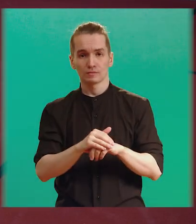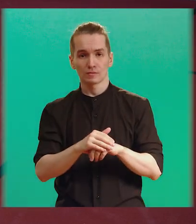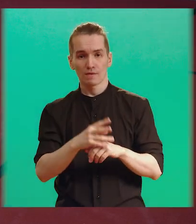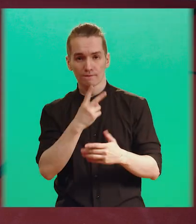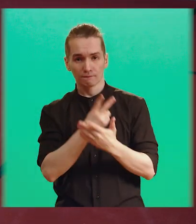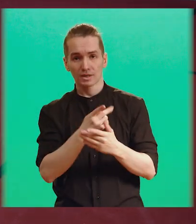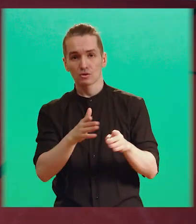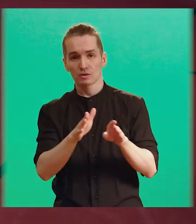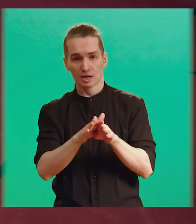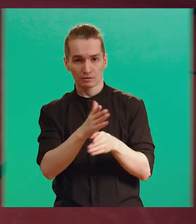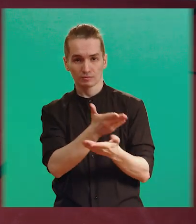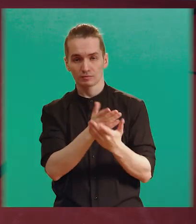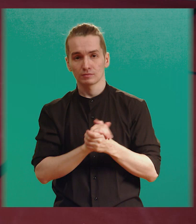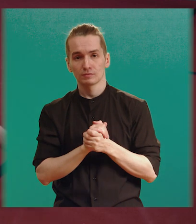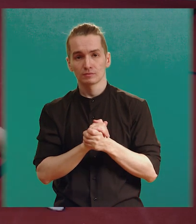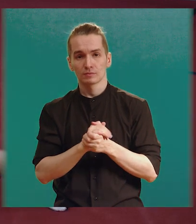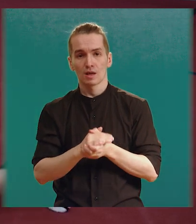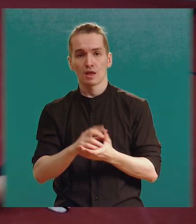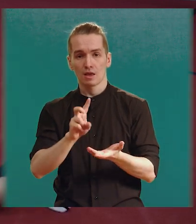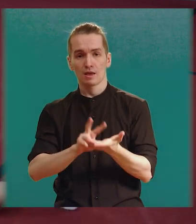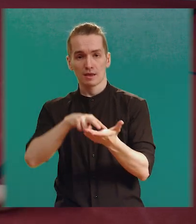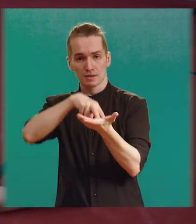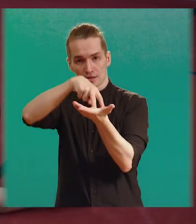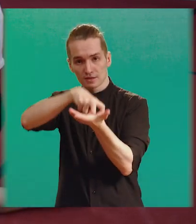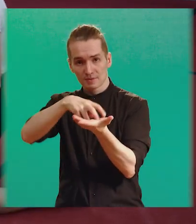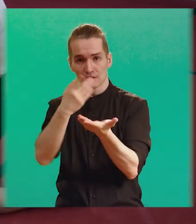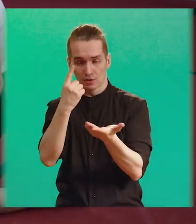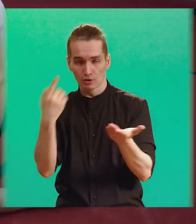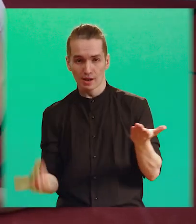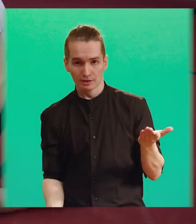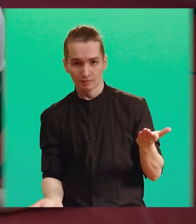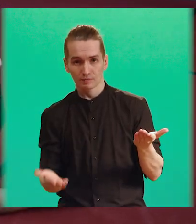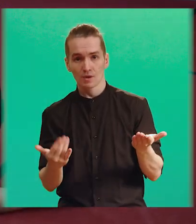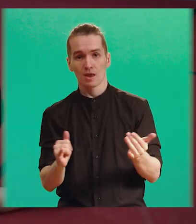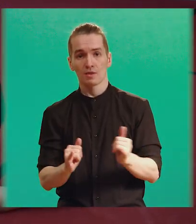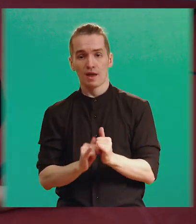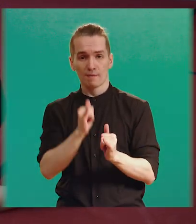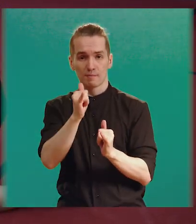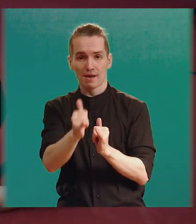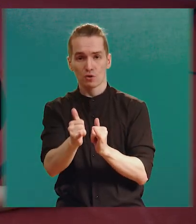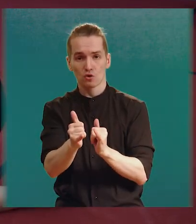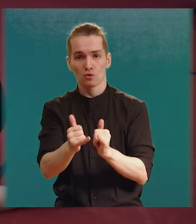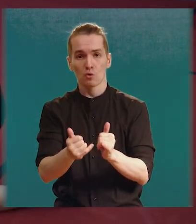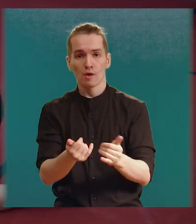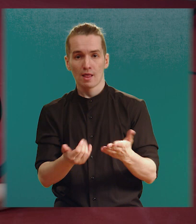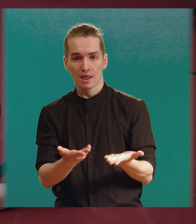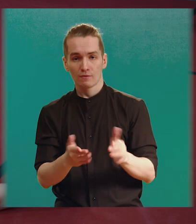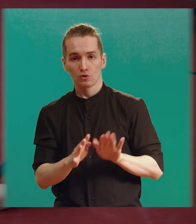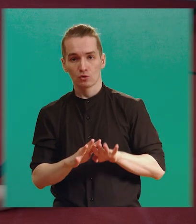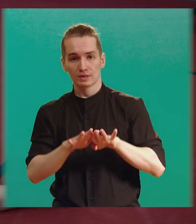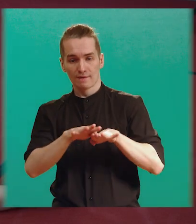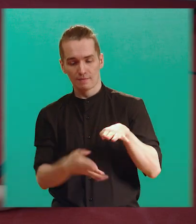выглядит он у нас вот таким образом. Мы садимся на одно колено, ставим правую ногу, левую руку ставим, на полу пальцы поставили.